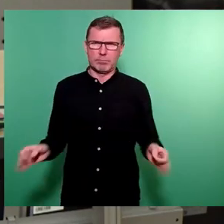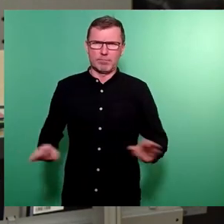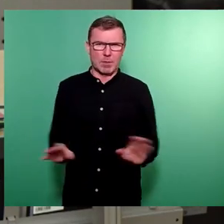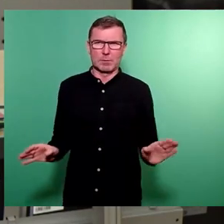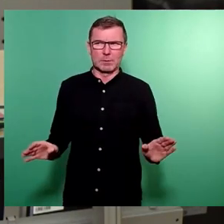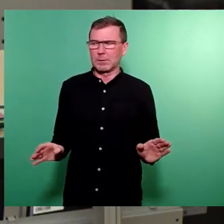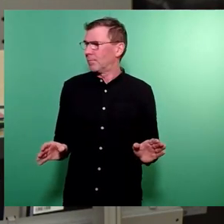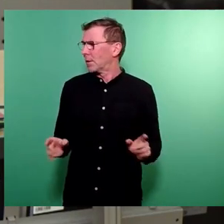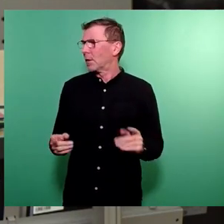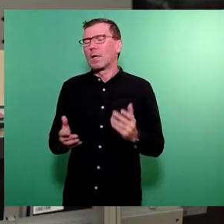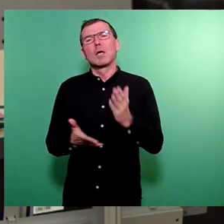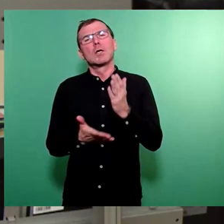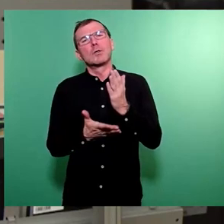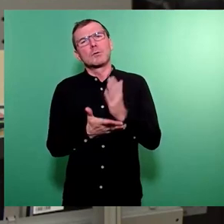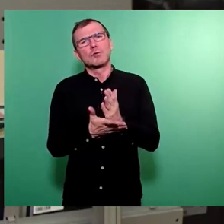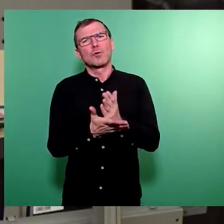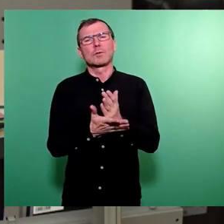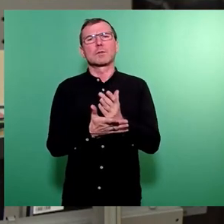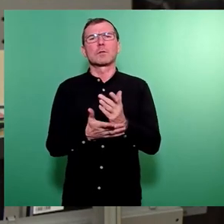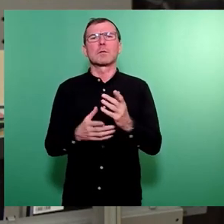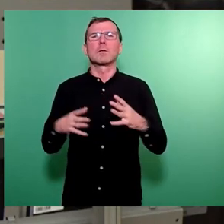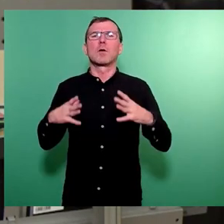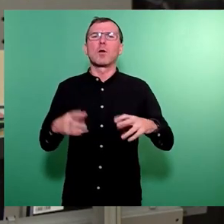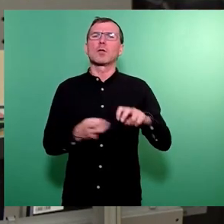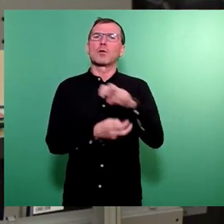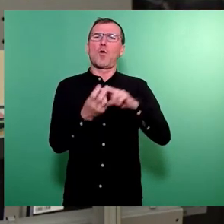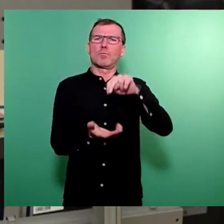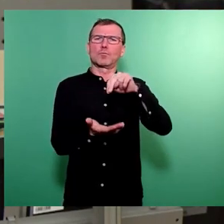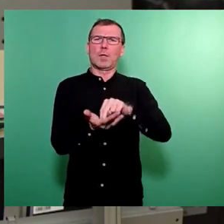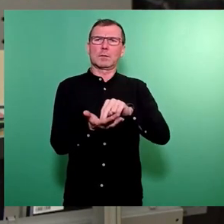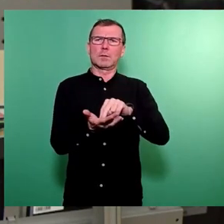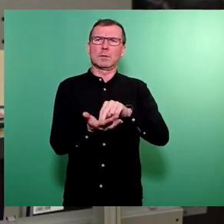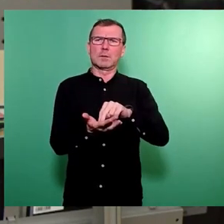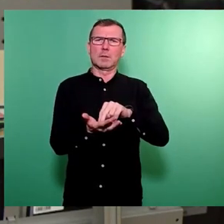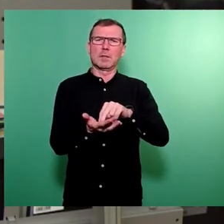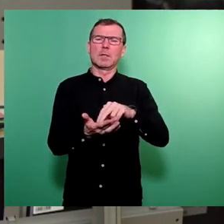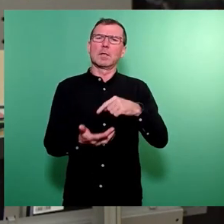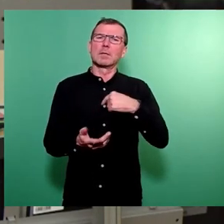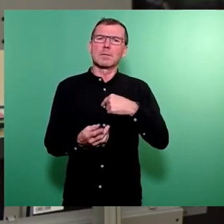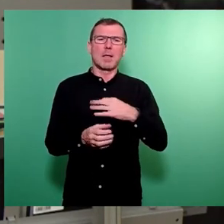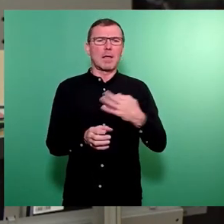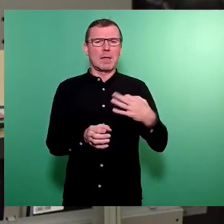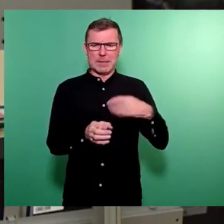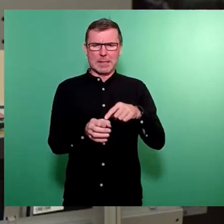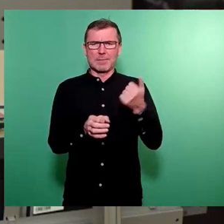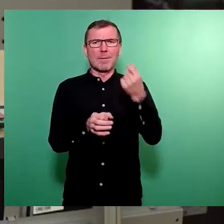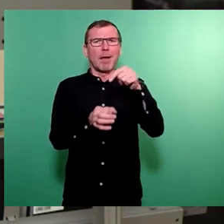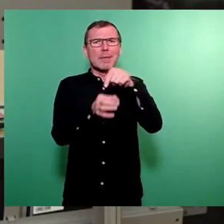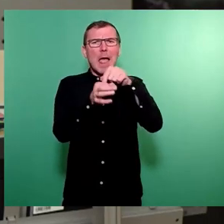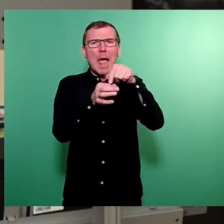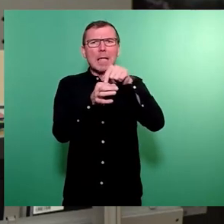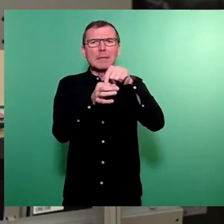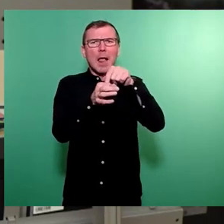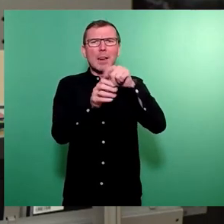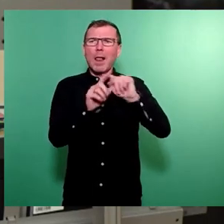sicherlich schon ein Glücksumstand, dass wir ein bisschen wie auf einer Insel in Dresden leben. Uns geht es besser als anderen